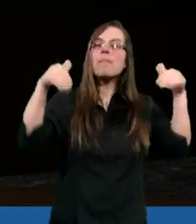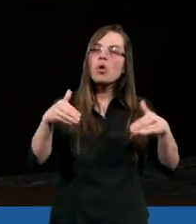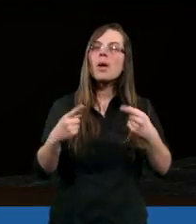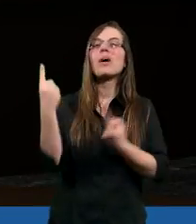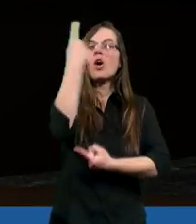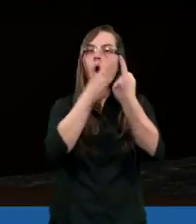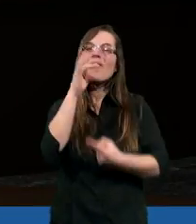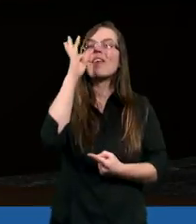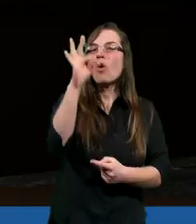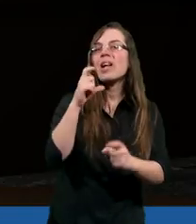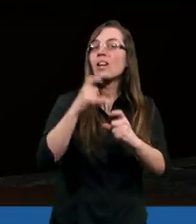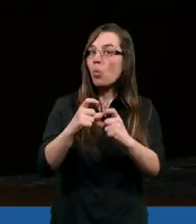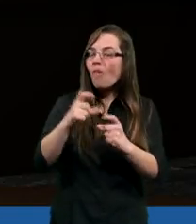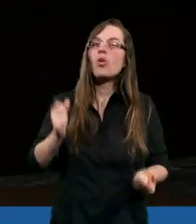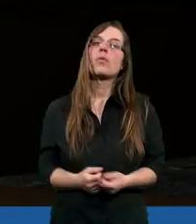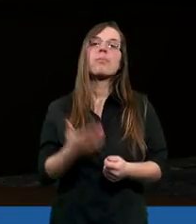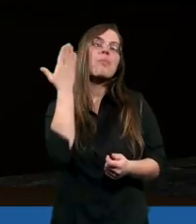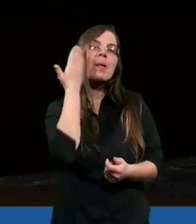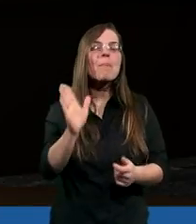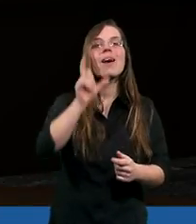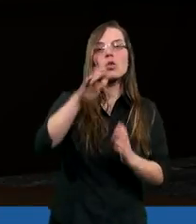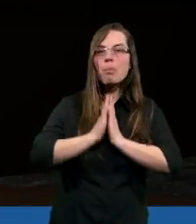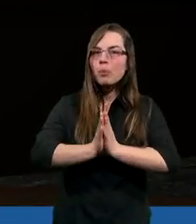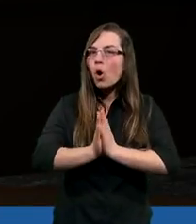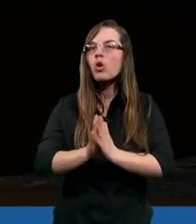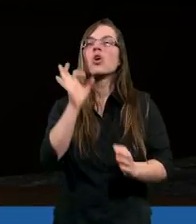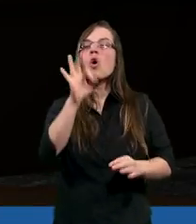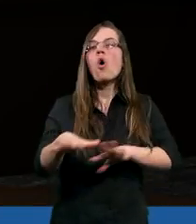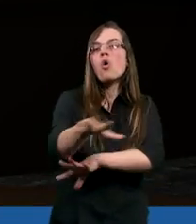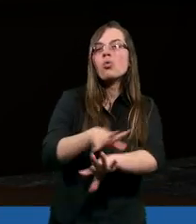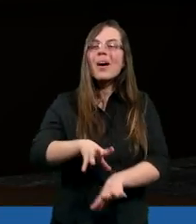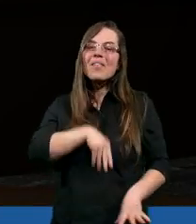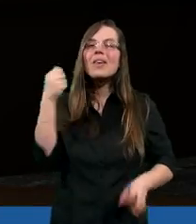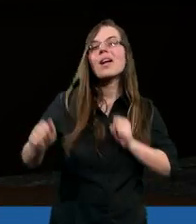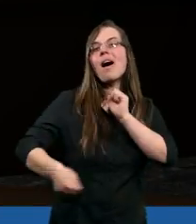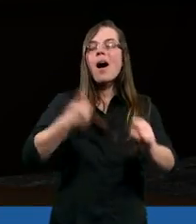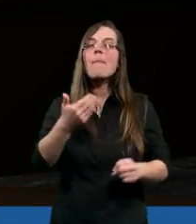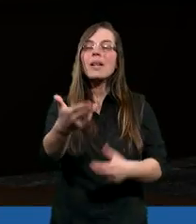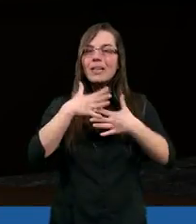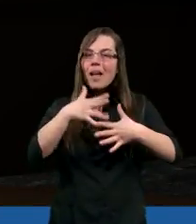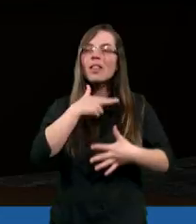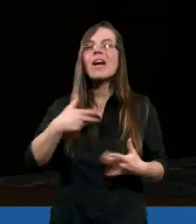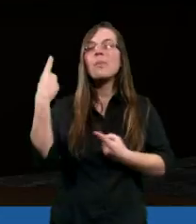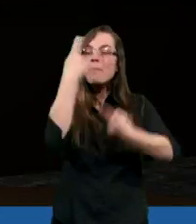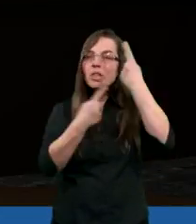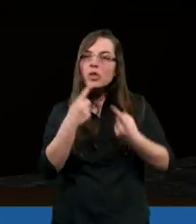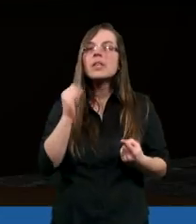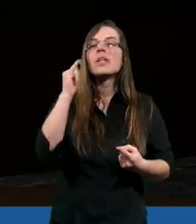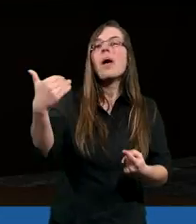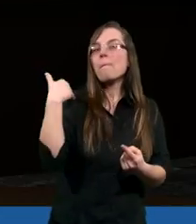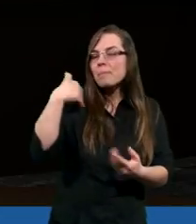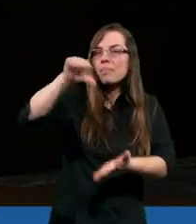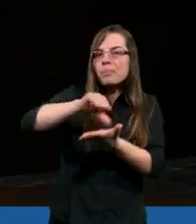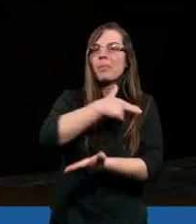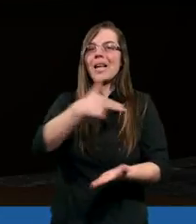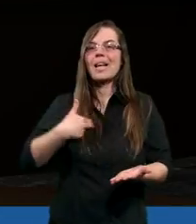rozważać Twoje Słowo. Bardzo Cię proszę, o Ducha Świętego, abyś natknął nasze myśli i był